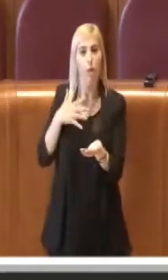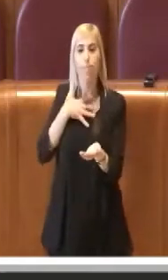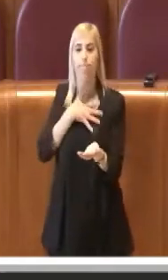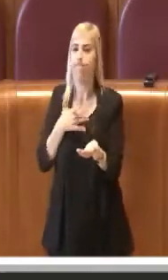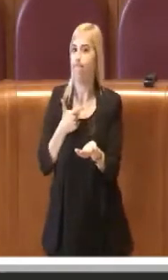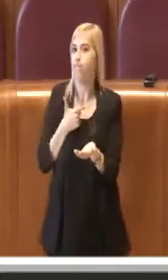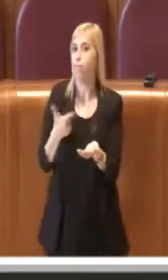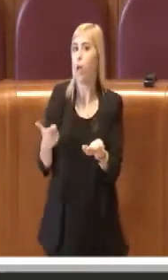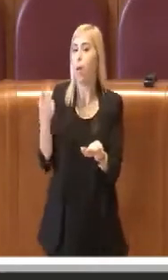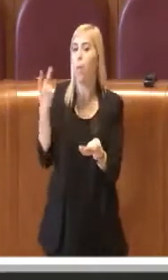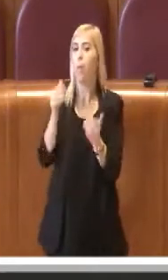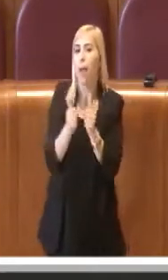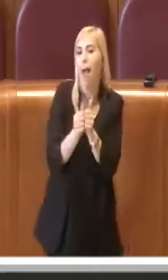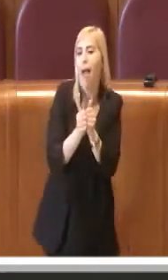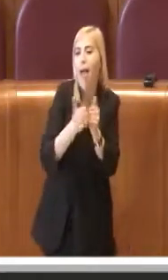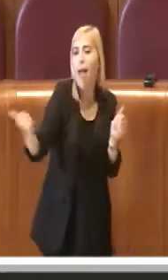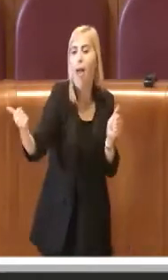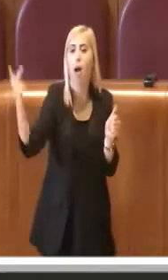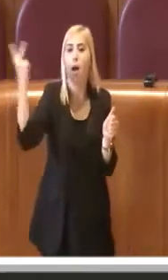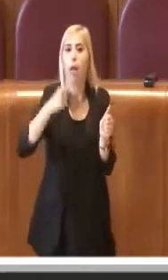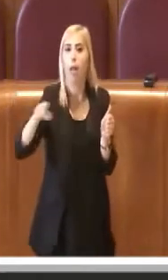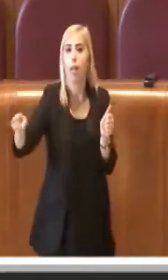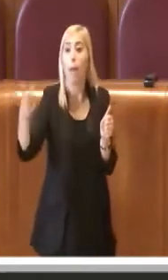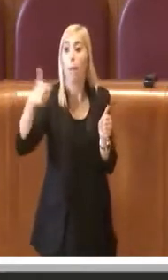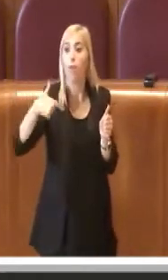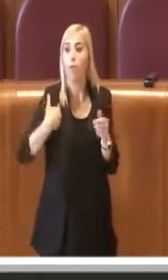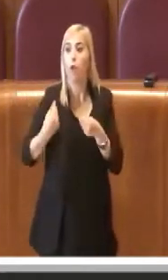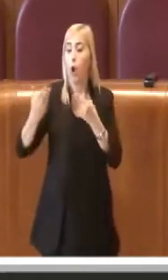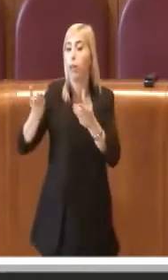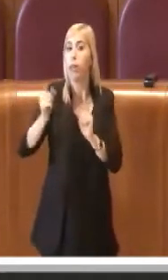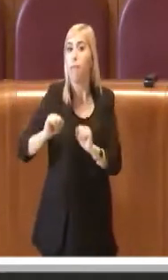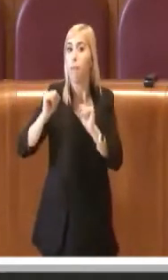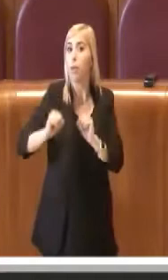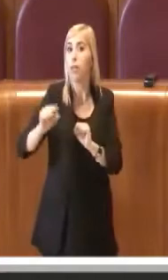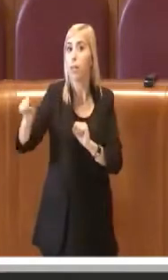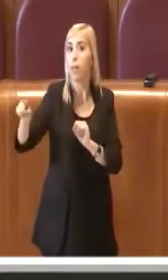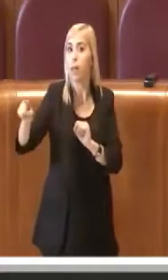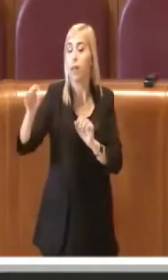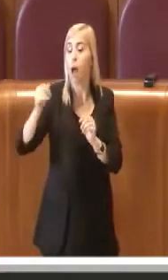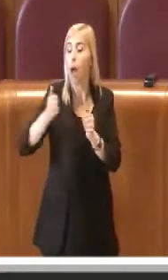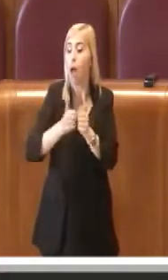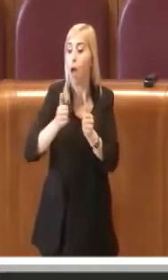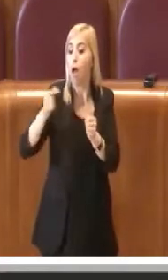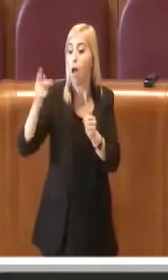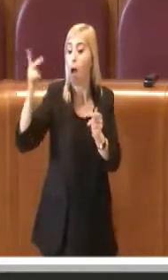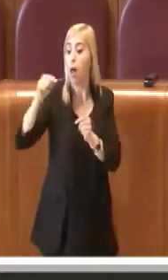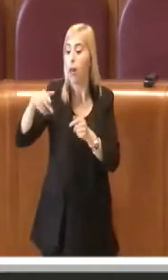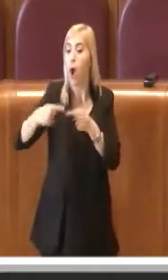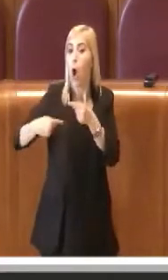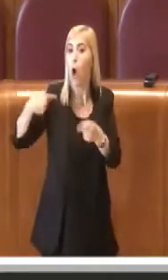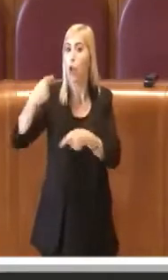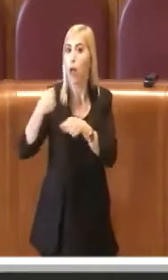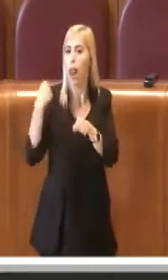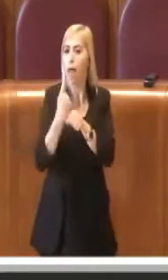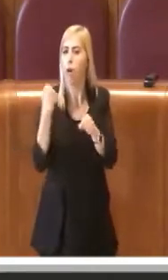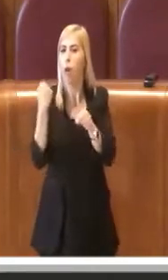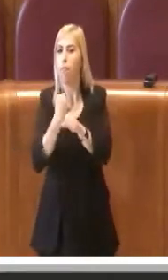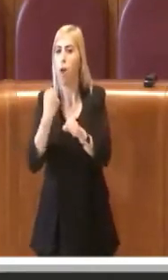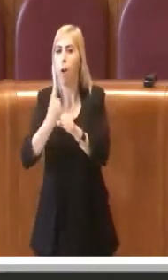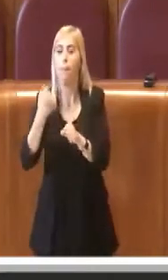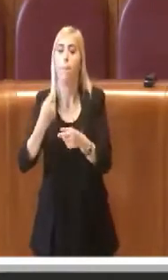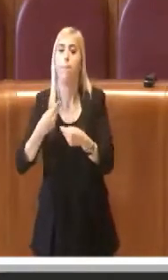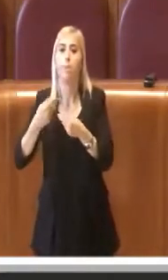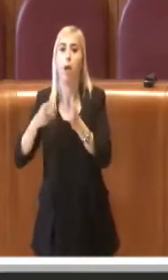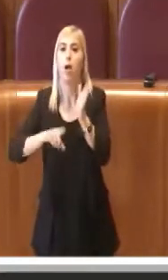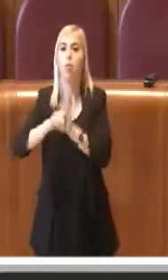realtà e che comunque non li metteva nelle condizioni di poter continuare ad agire ed operare. Noi abbiamo sempre detto